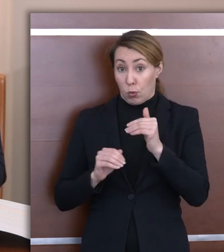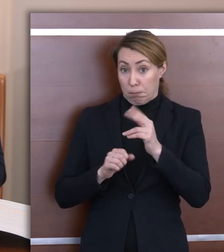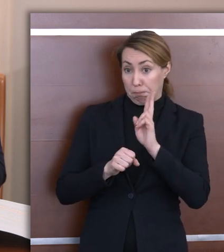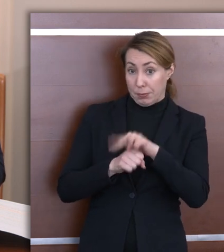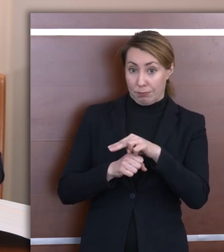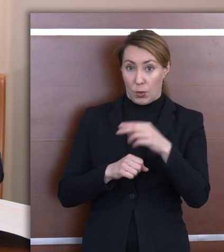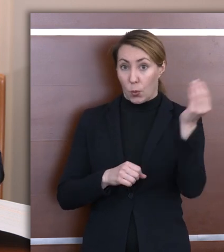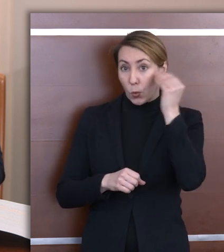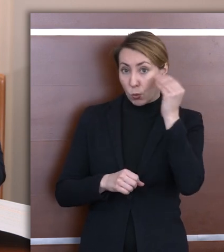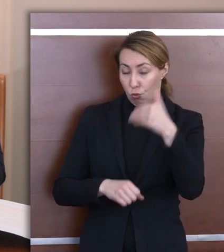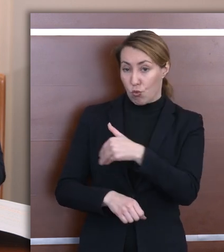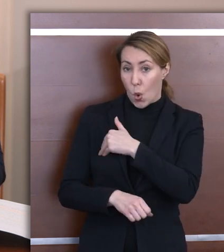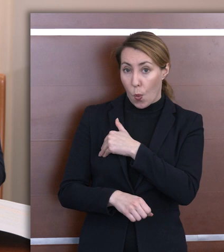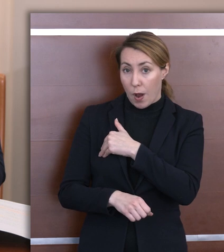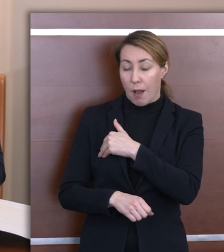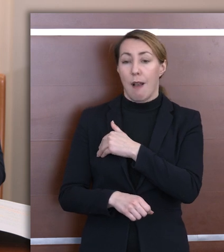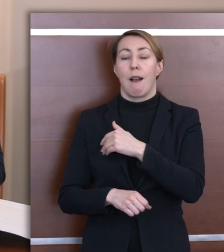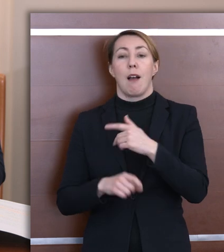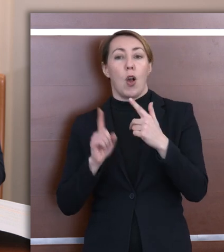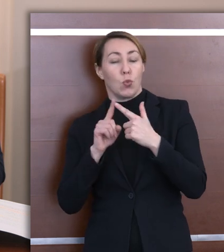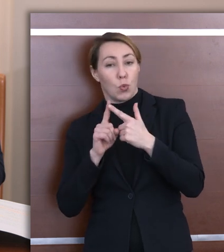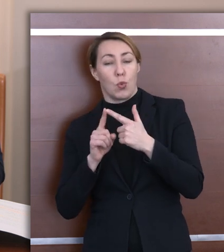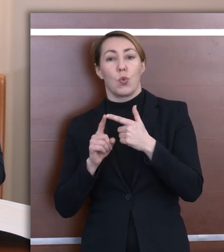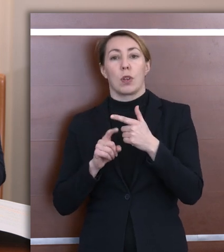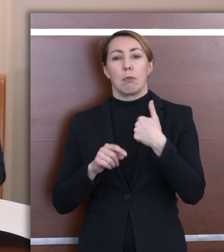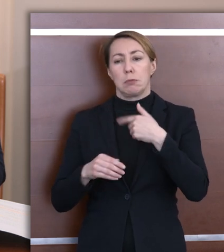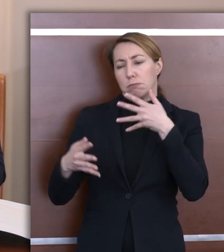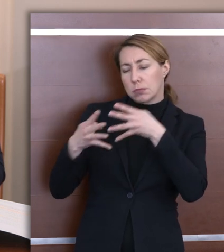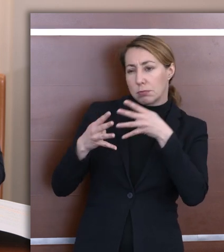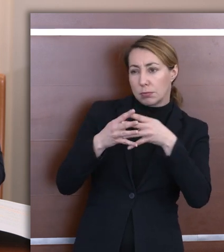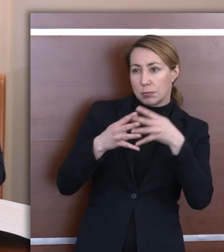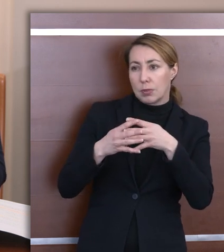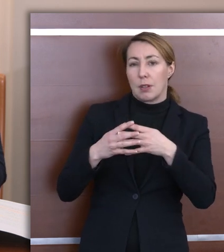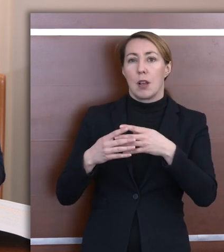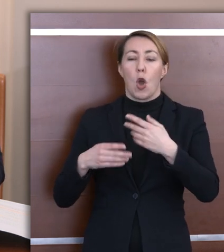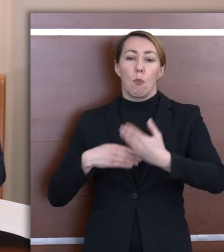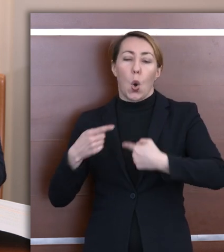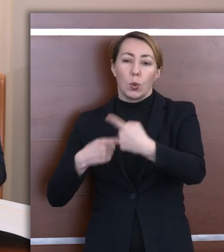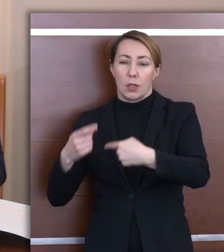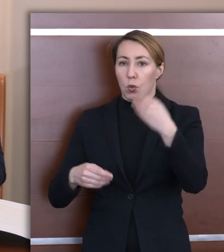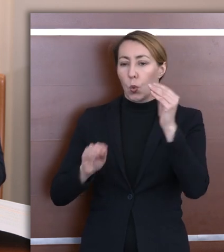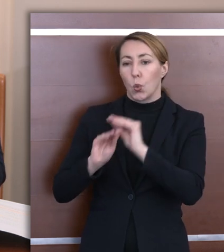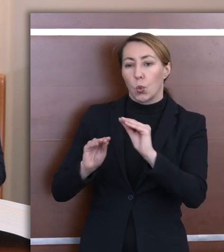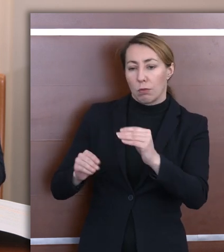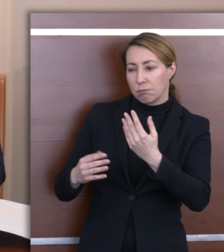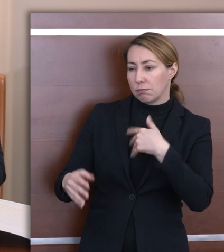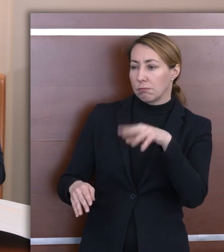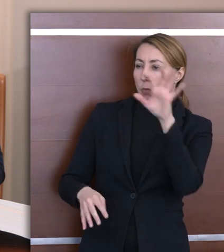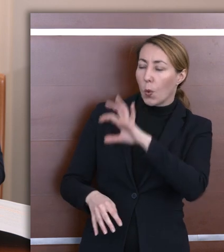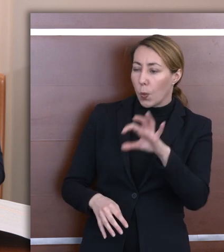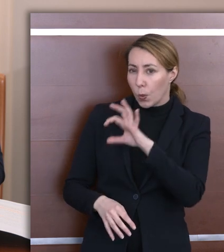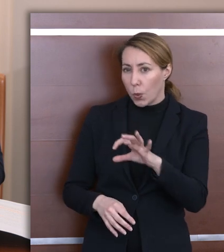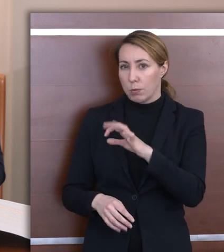w szkole oraz oceniliśmy przebieg samego procesu już nauczania, przyglądając się również